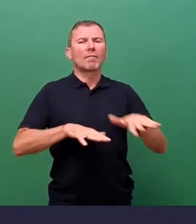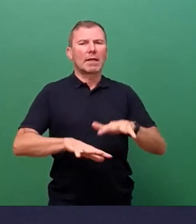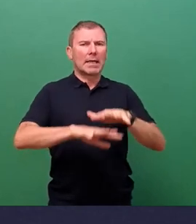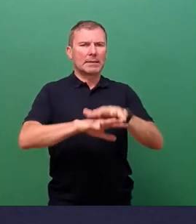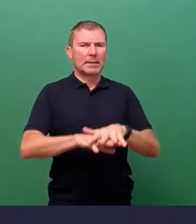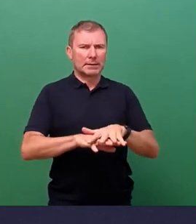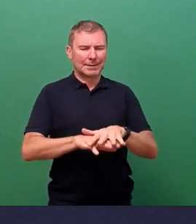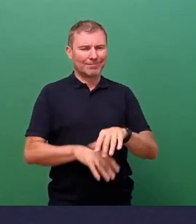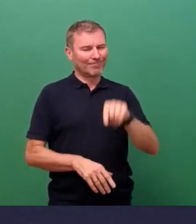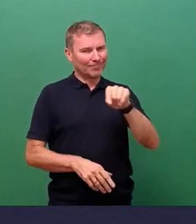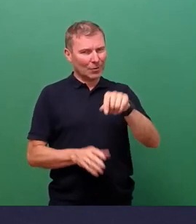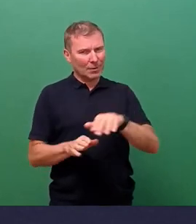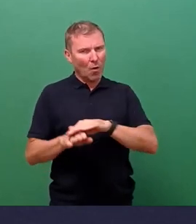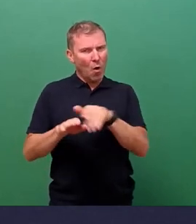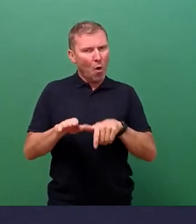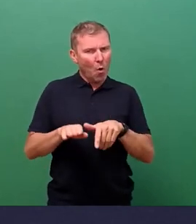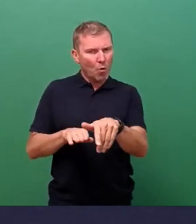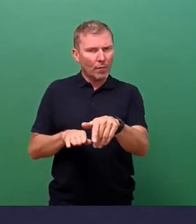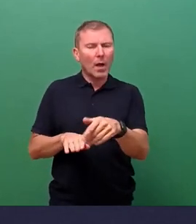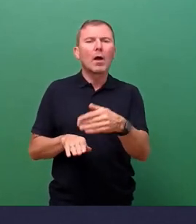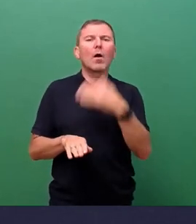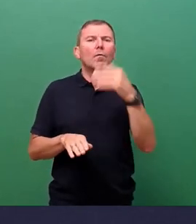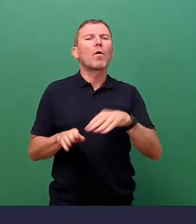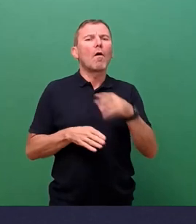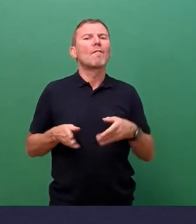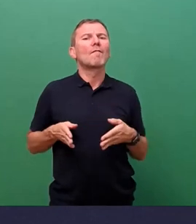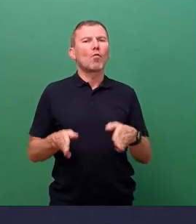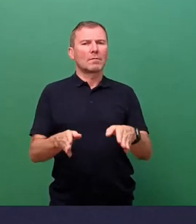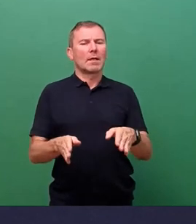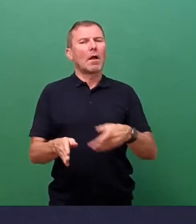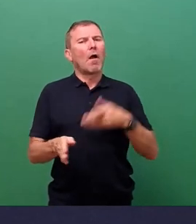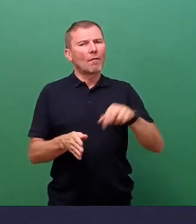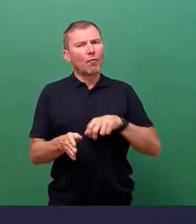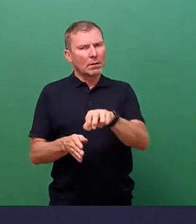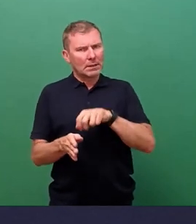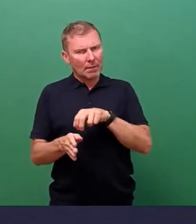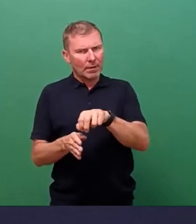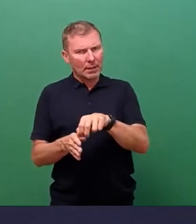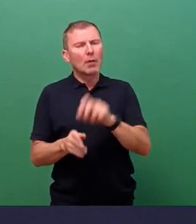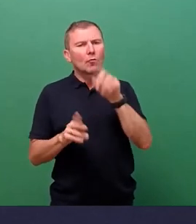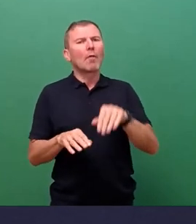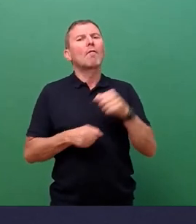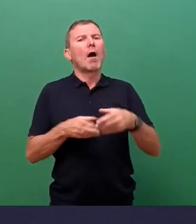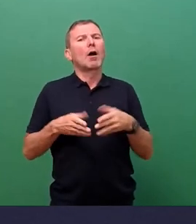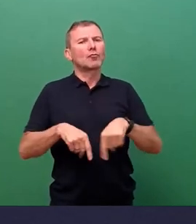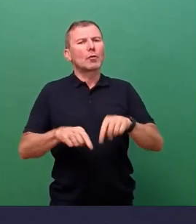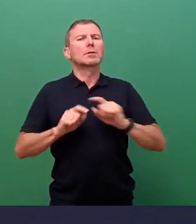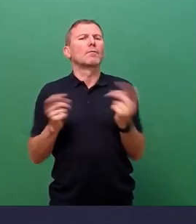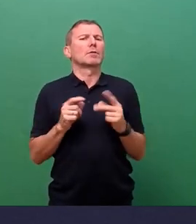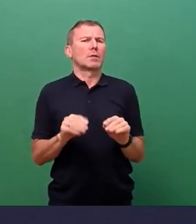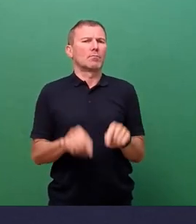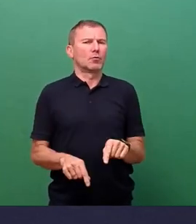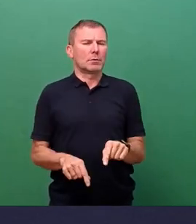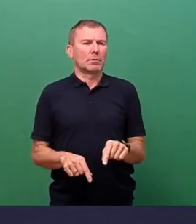-Ufer sind keine Fußwege vorhanden. Zu Fußgehende dürfen die Fahrradstraße selbstverständlich nutzen, müssen sich wie auch schon